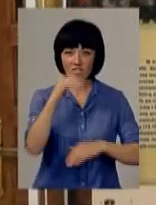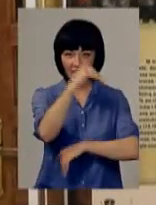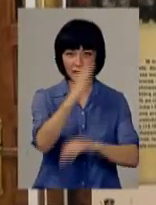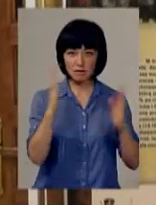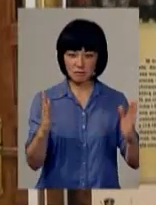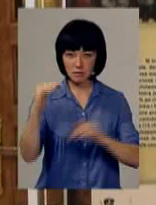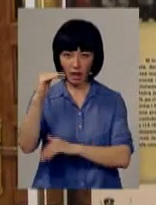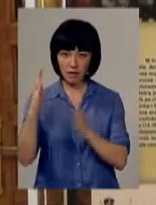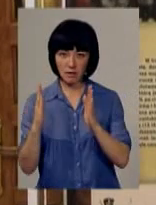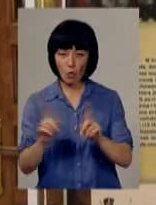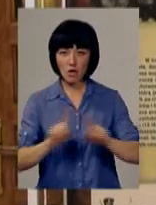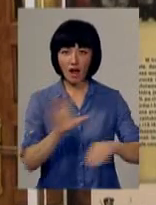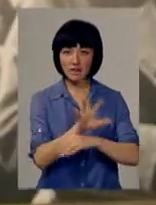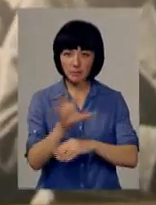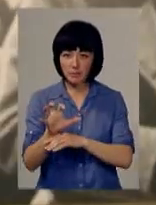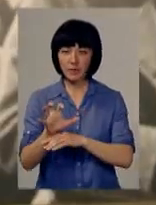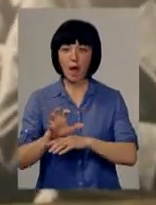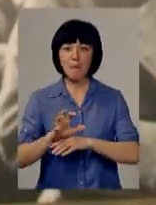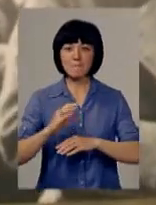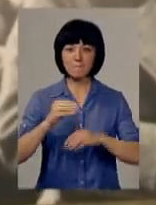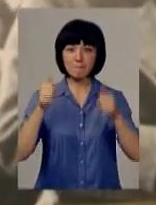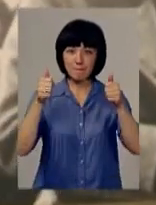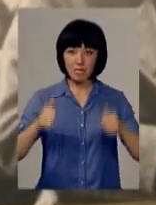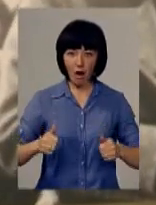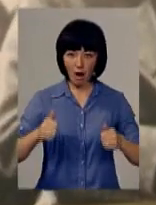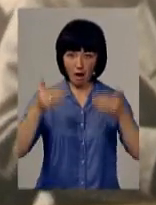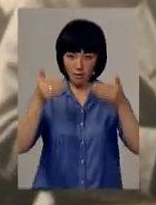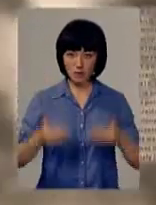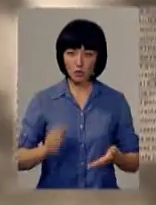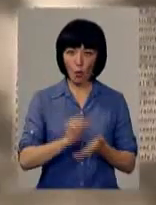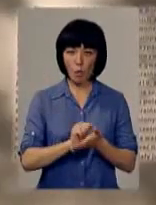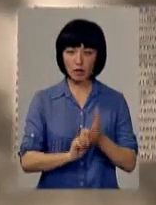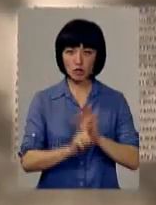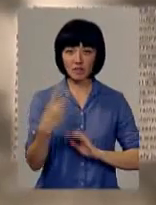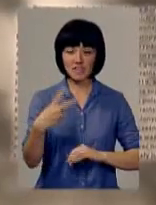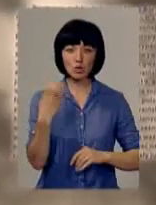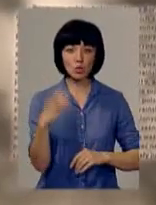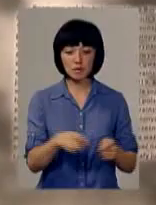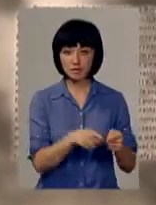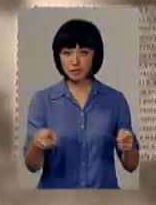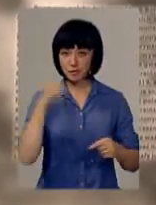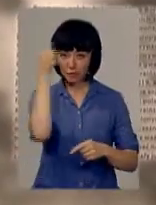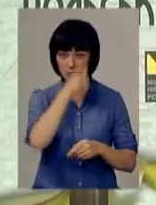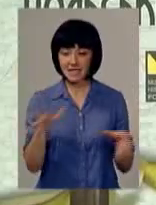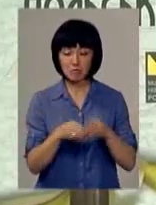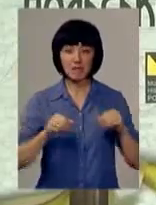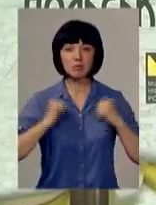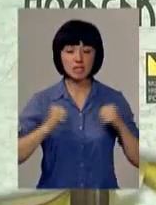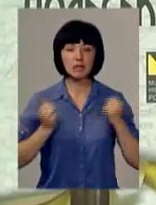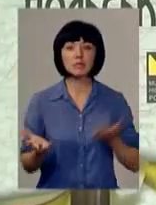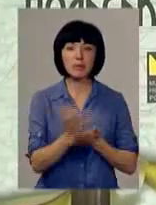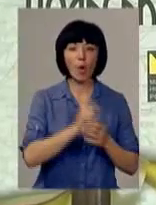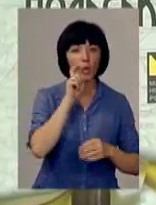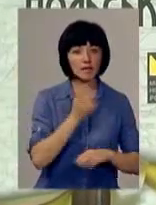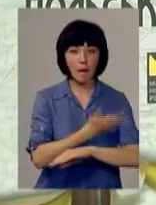унікальні світлини з архівів, плакати та документи початку ХХ століття, які протягом року спільними силами збирали